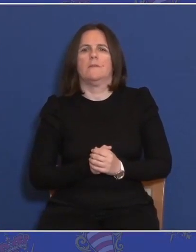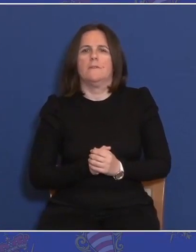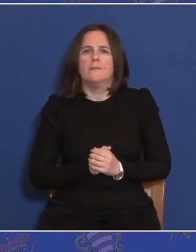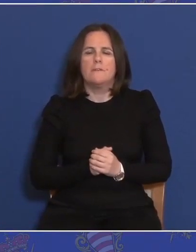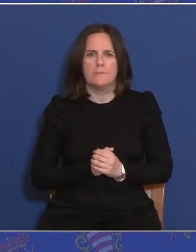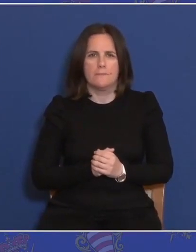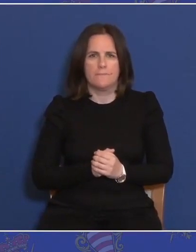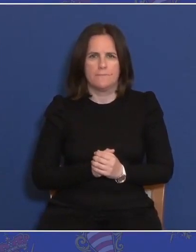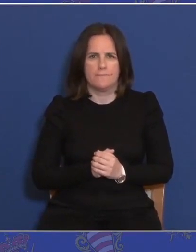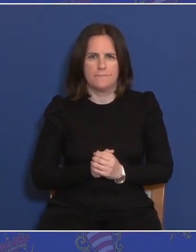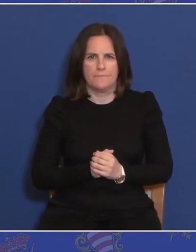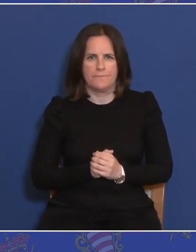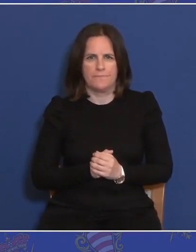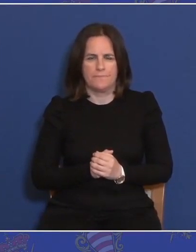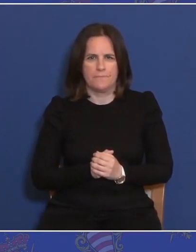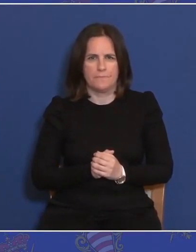nije, nego s moje strane.